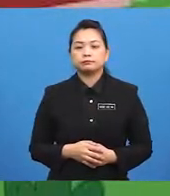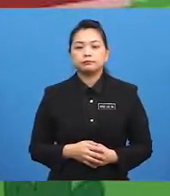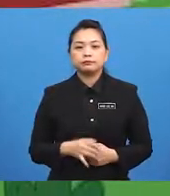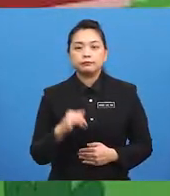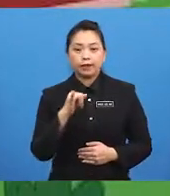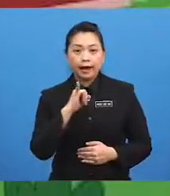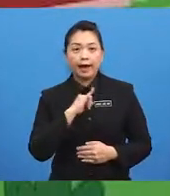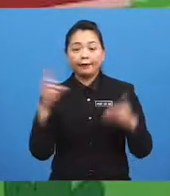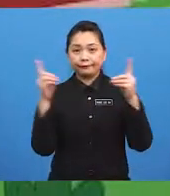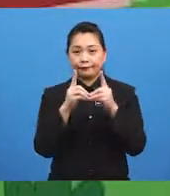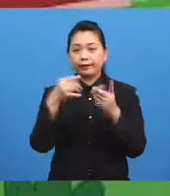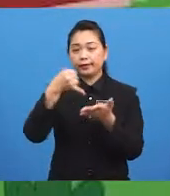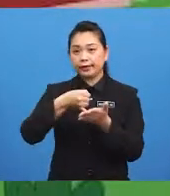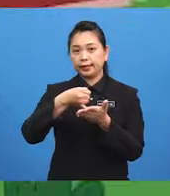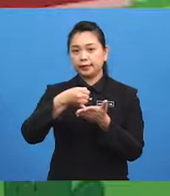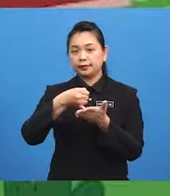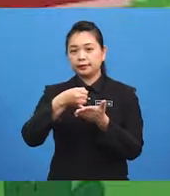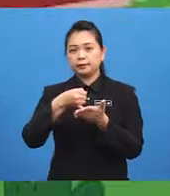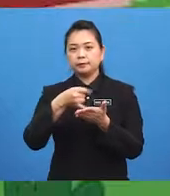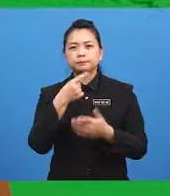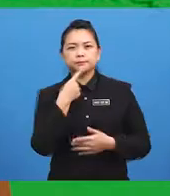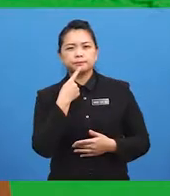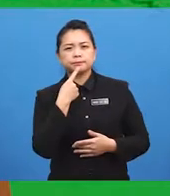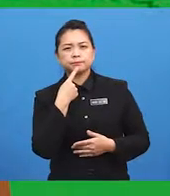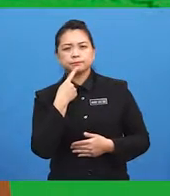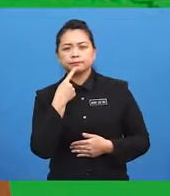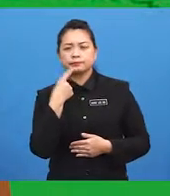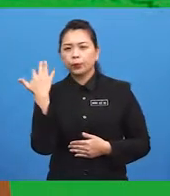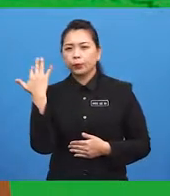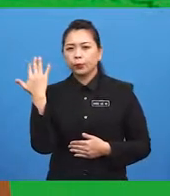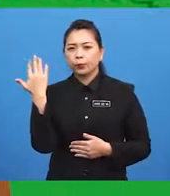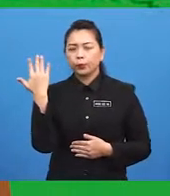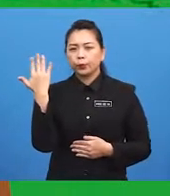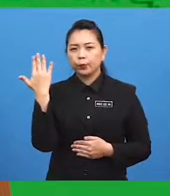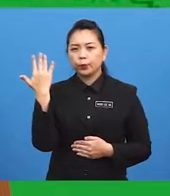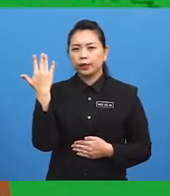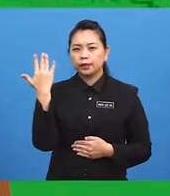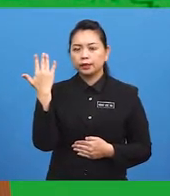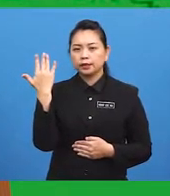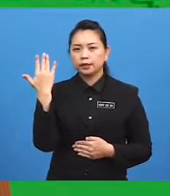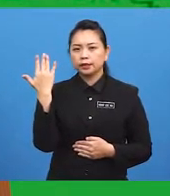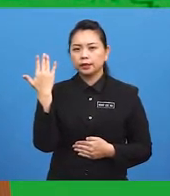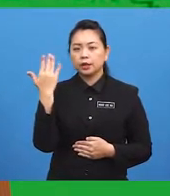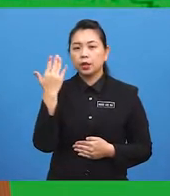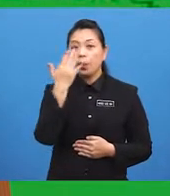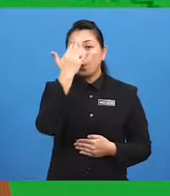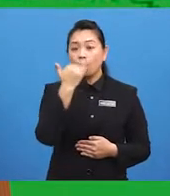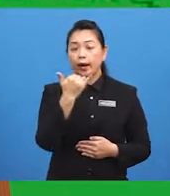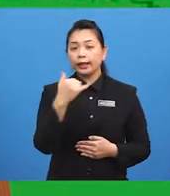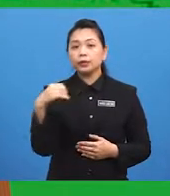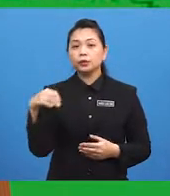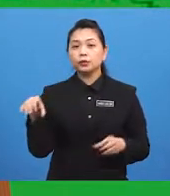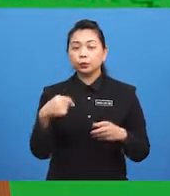I found it. It's... ...um... Wait, wait. Wait, YOLO. Why don't we